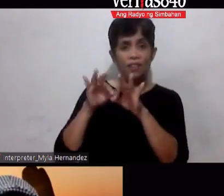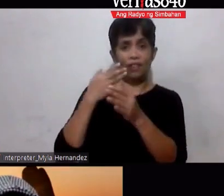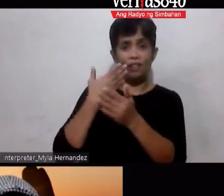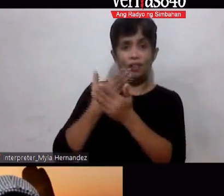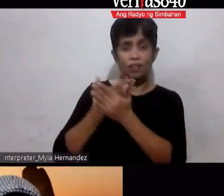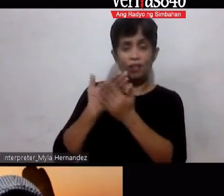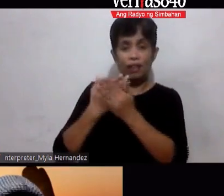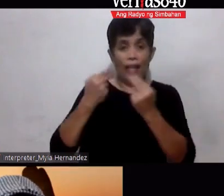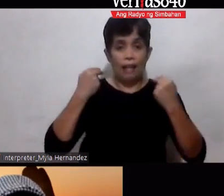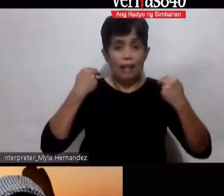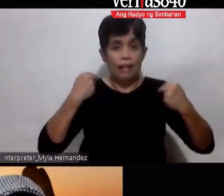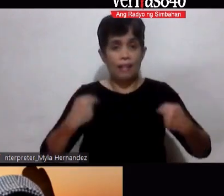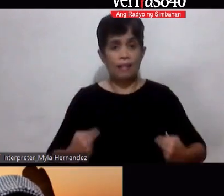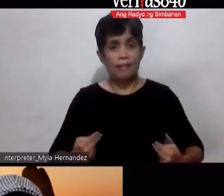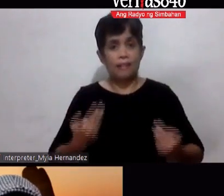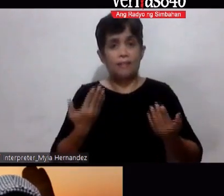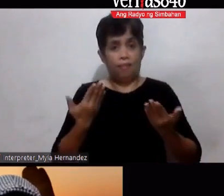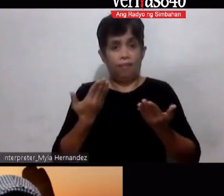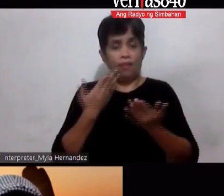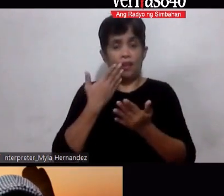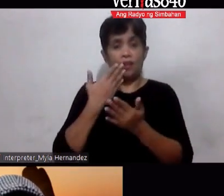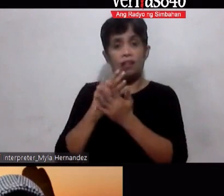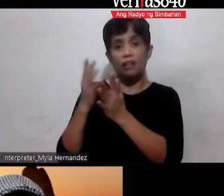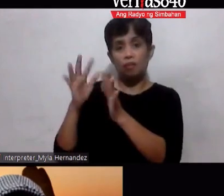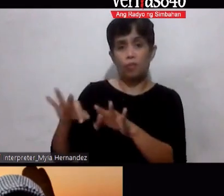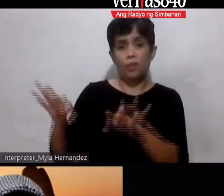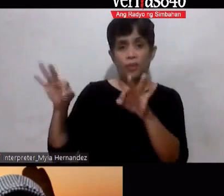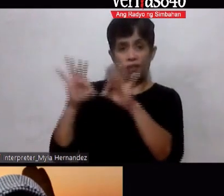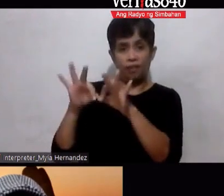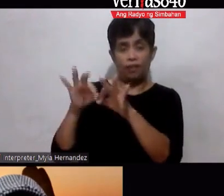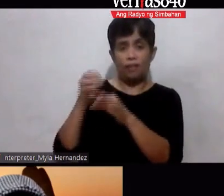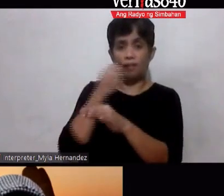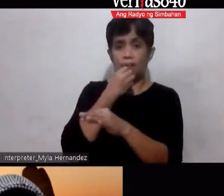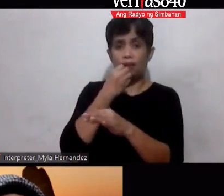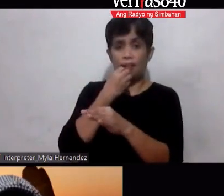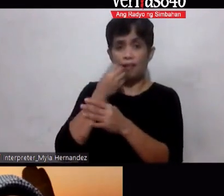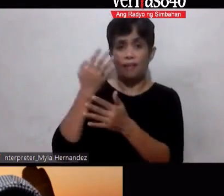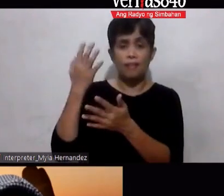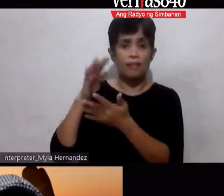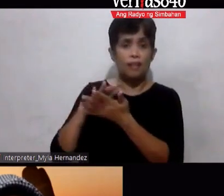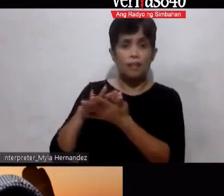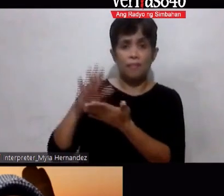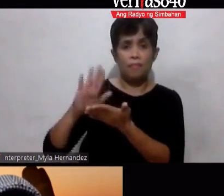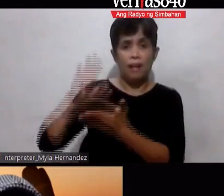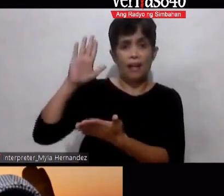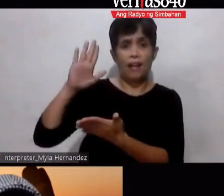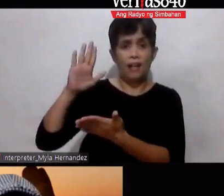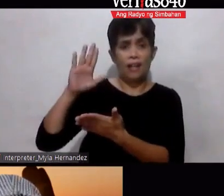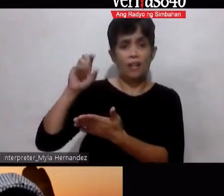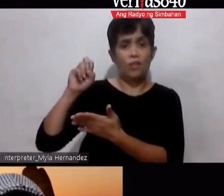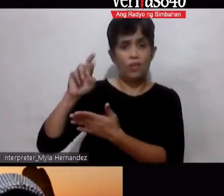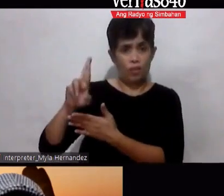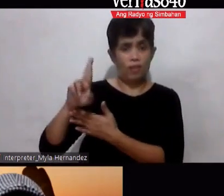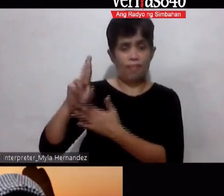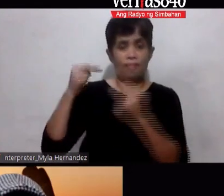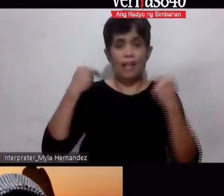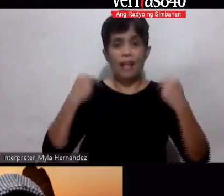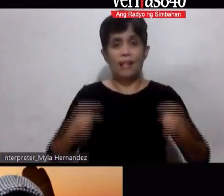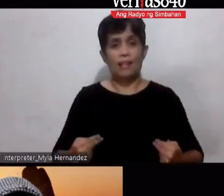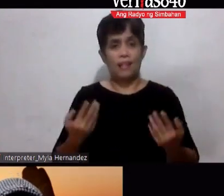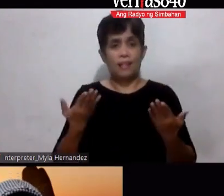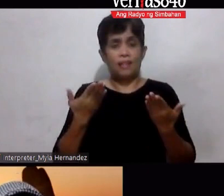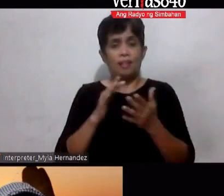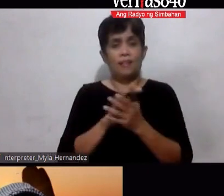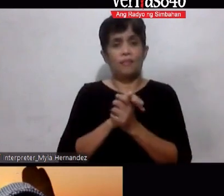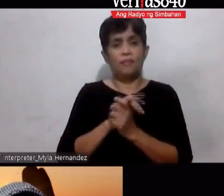tayong Kalusugan? Mahalaga ba Mahalaga ba na Kumain tayo ng mamahalin? O kumain tayo ng Healthy? Okay? Mahalaga